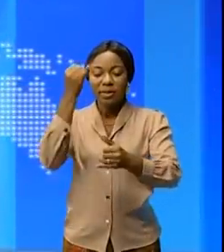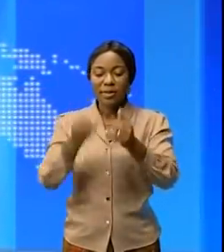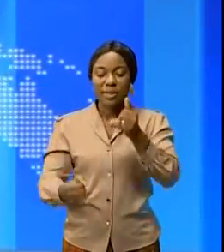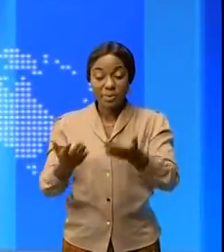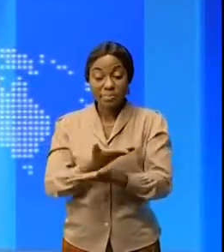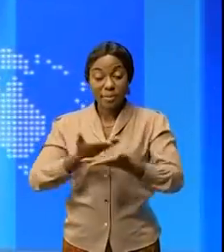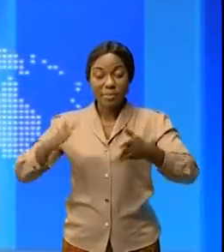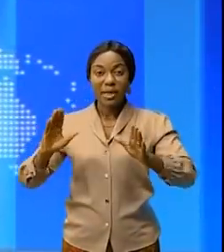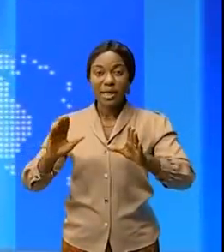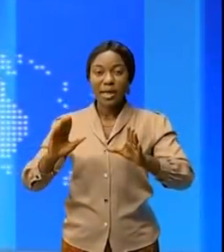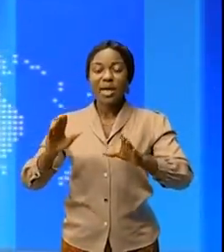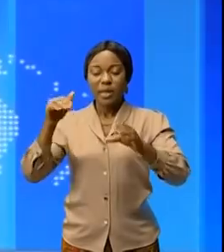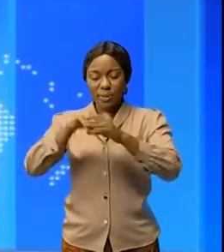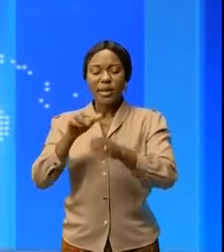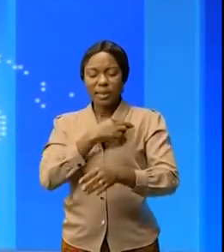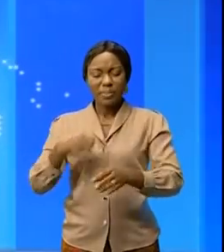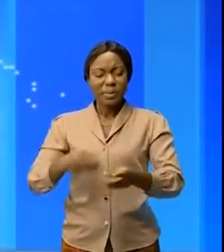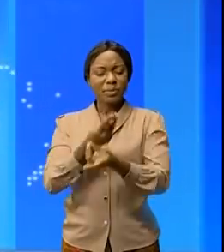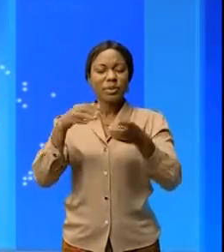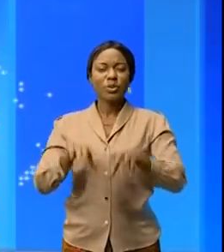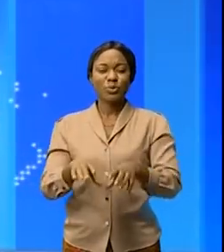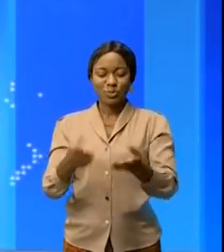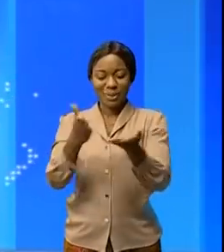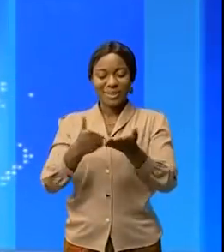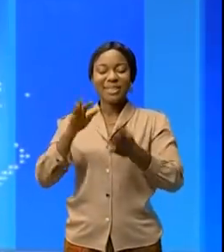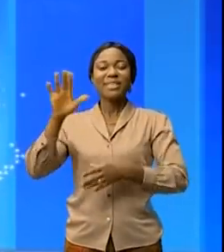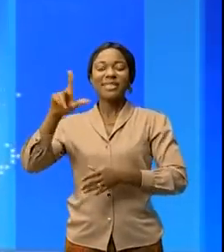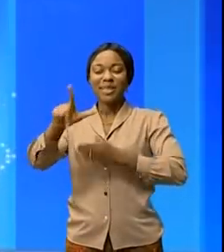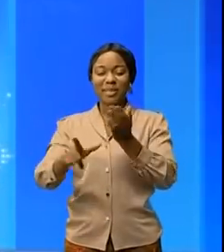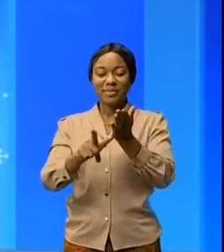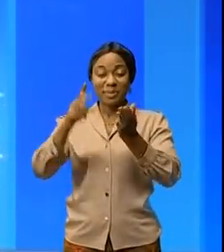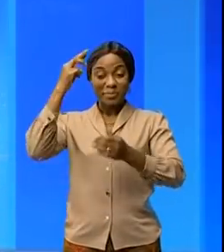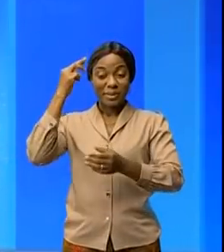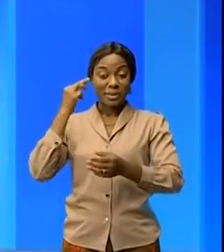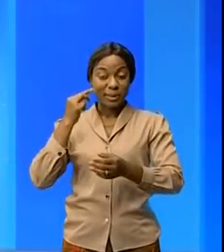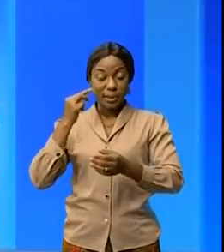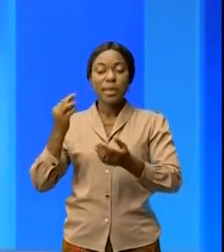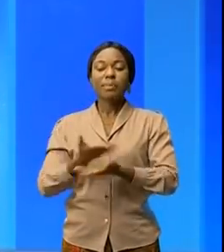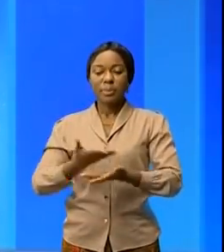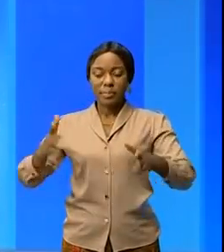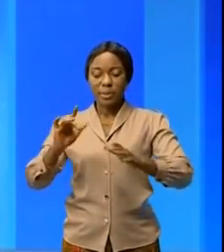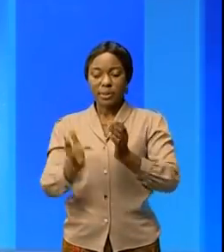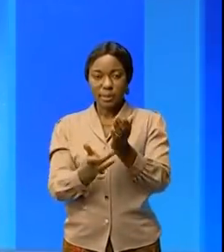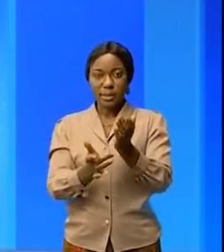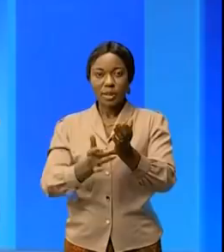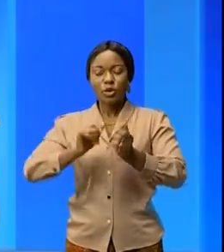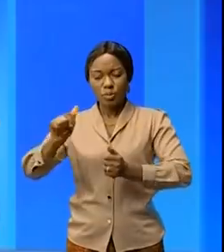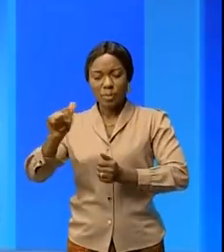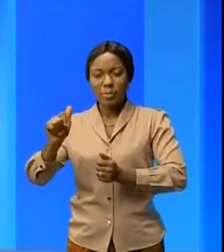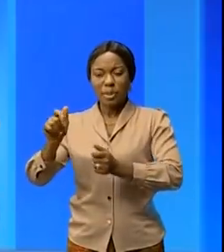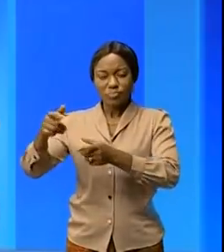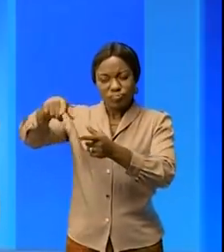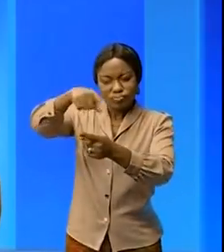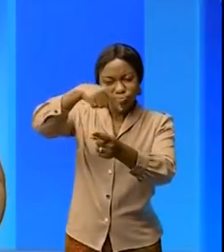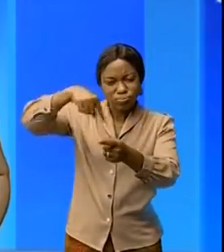primaires à travers la République. Ici à Kinshasa, la vice-ministre de l'enseignement primaire secondaire et technique, Aminata Namassia, a fait